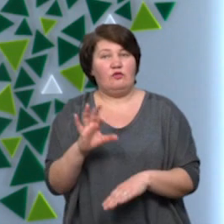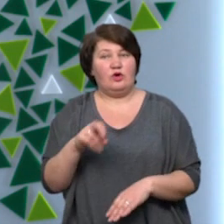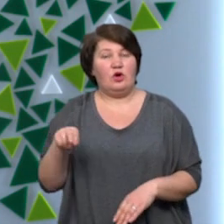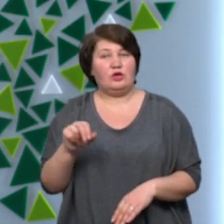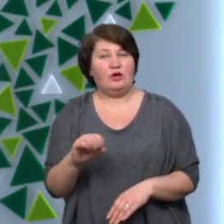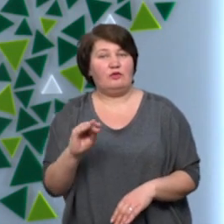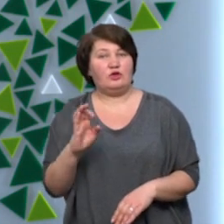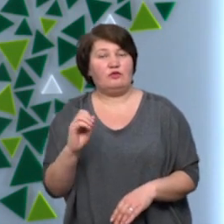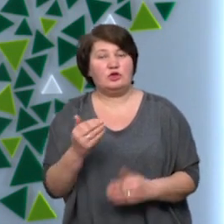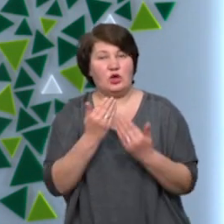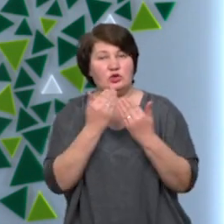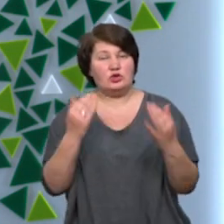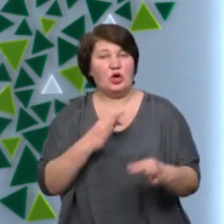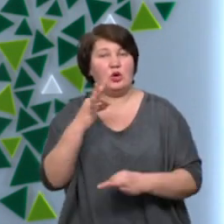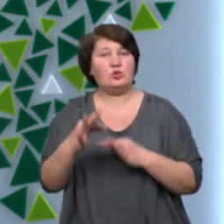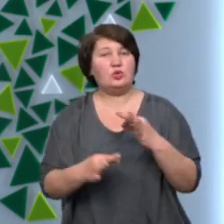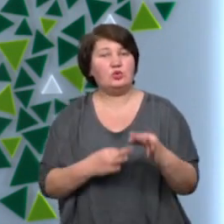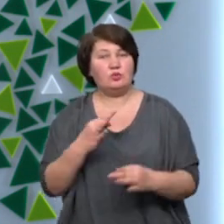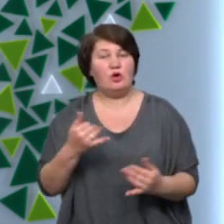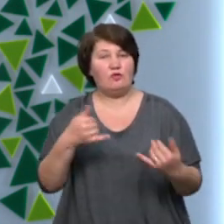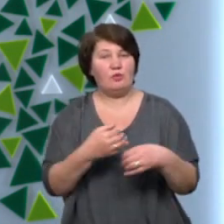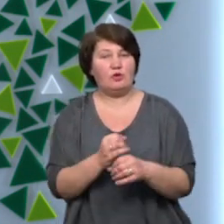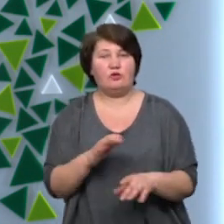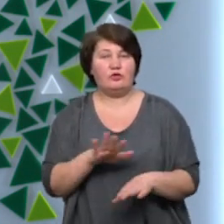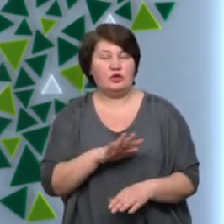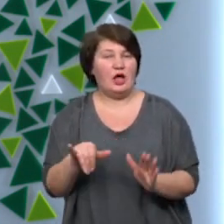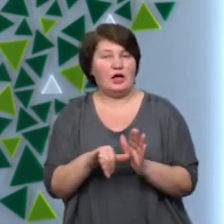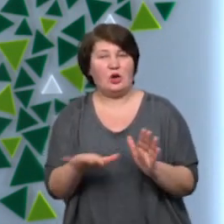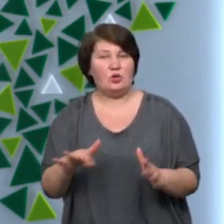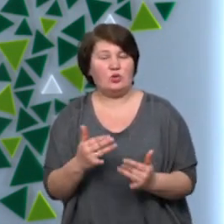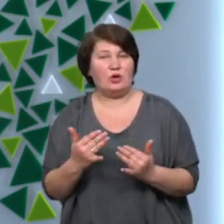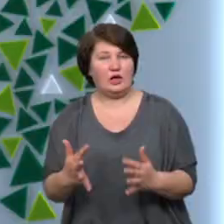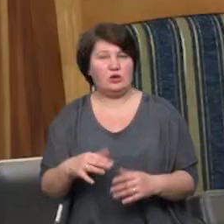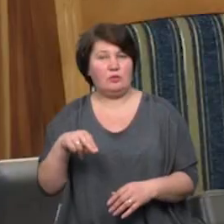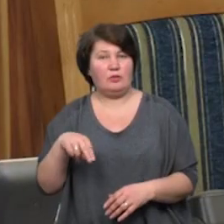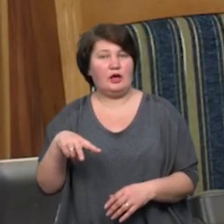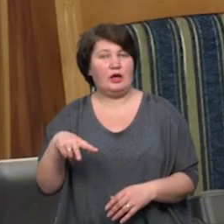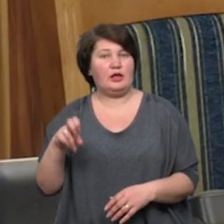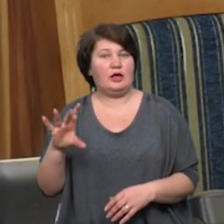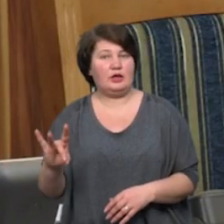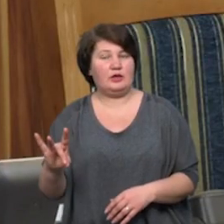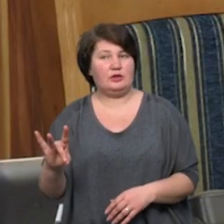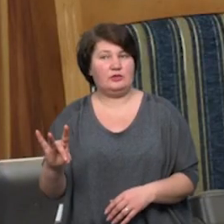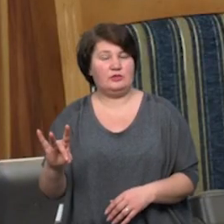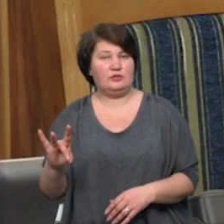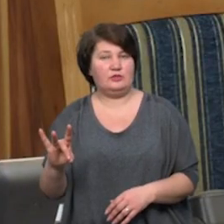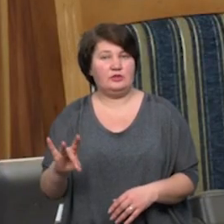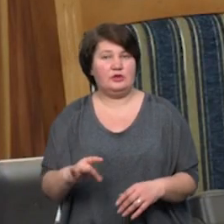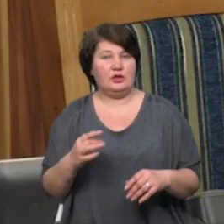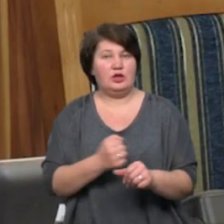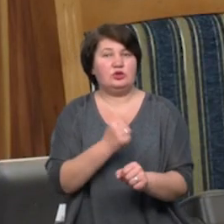Федоріва, за останню добу обласні лабораторії зробили рекордну кількість ПЛР-досліджень. Якщо ми на початках робили